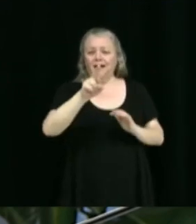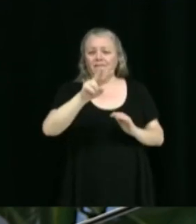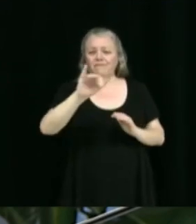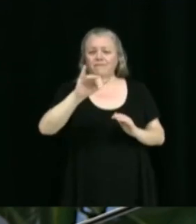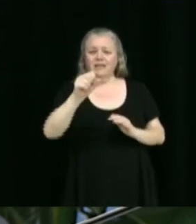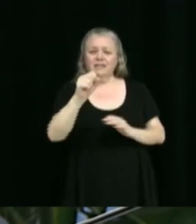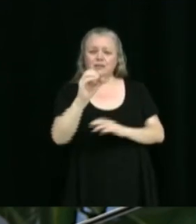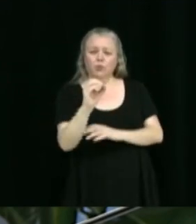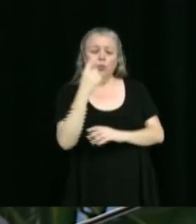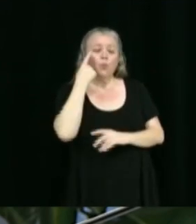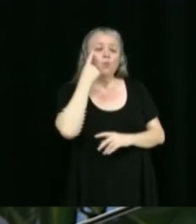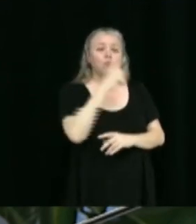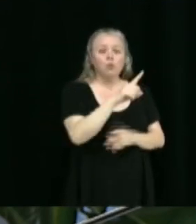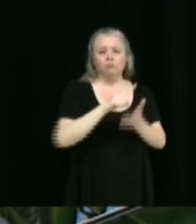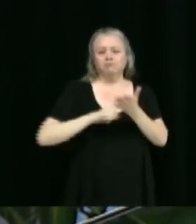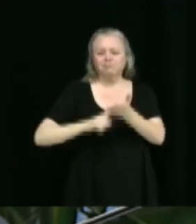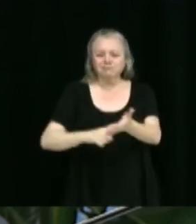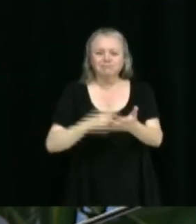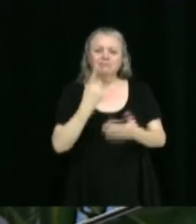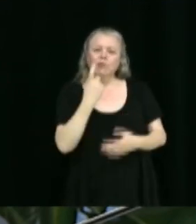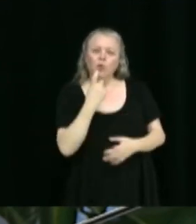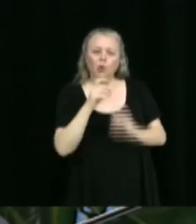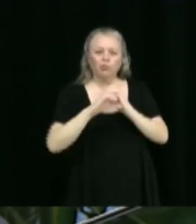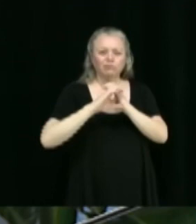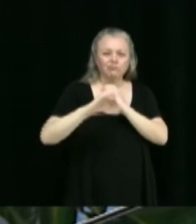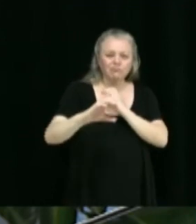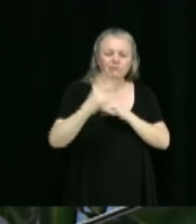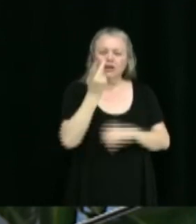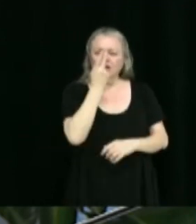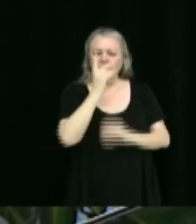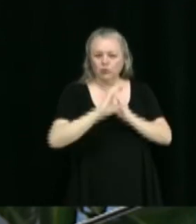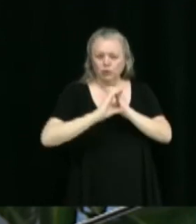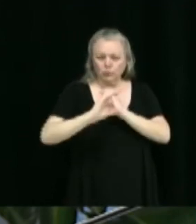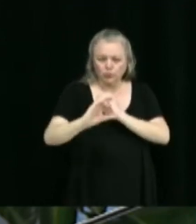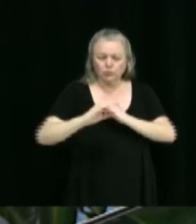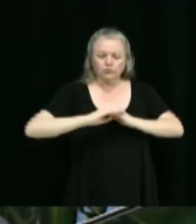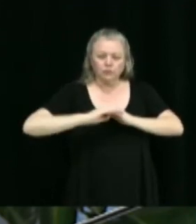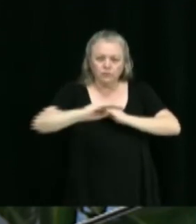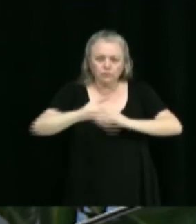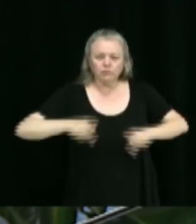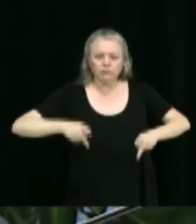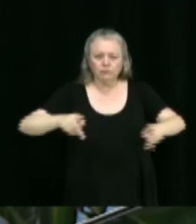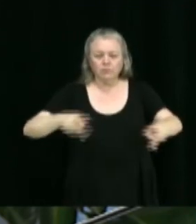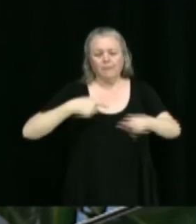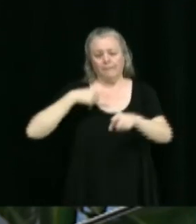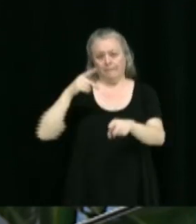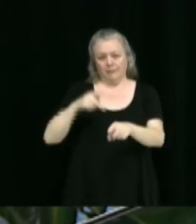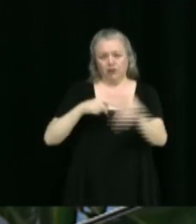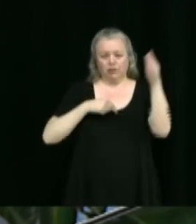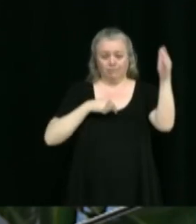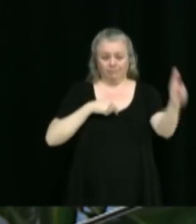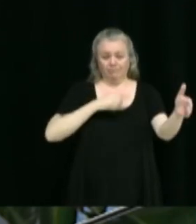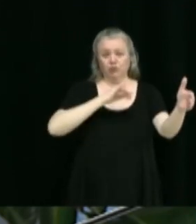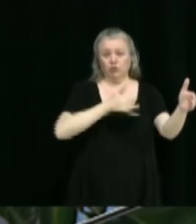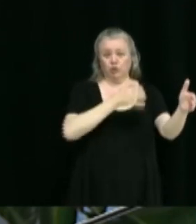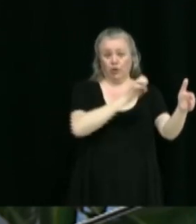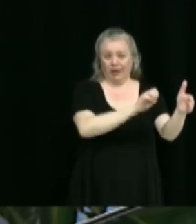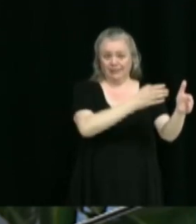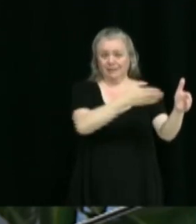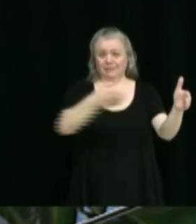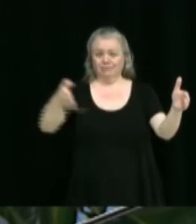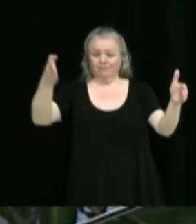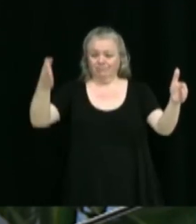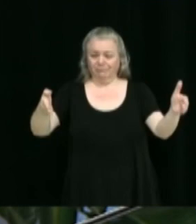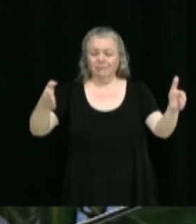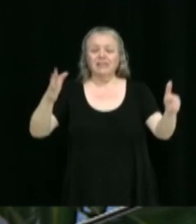la réalisation des travaux d'aqueduc, des goûts et de voiries sur la rue Piché entre le boulevard Jutra-Est et la rue Champagne. Il y a lieu maintenant d